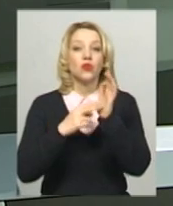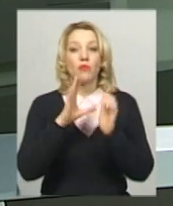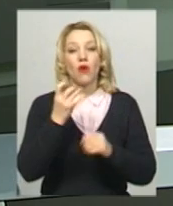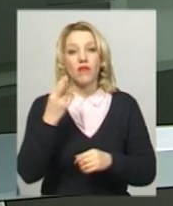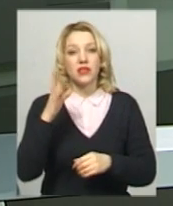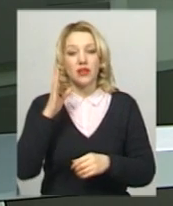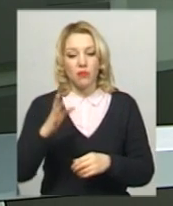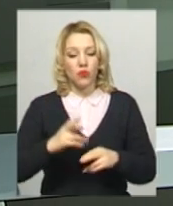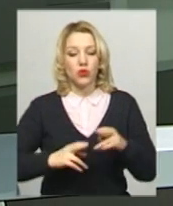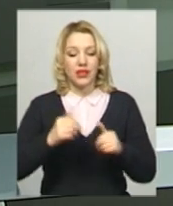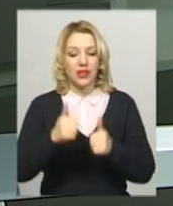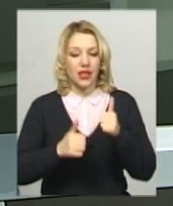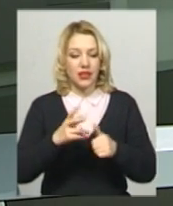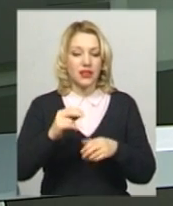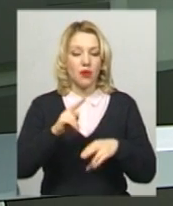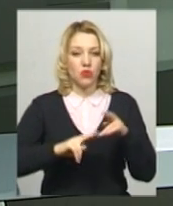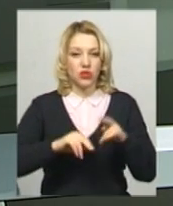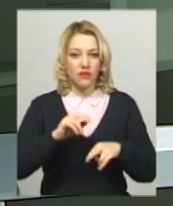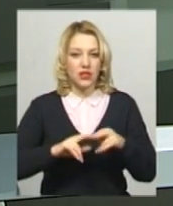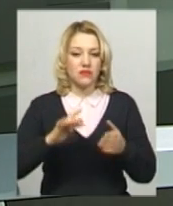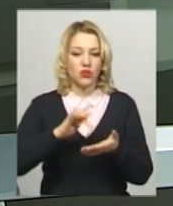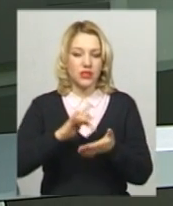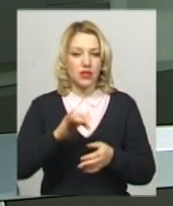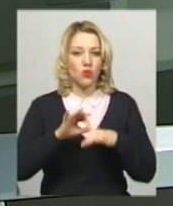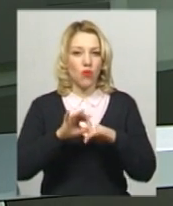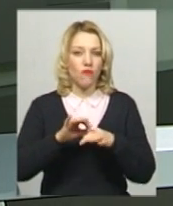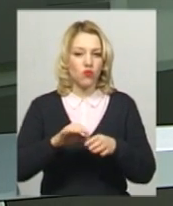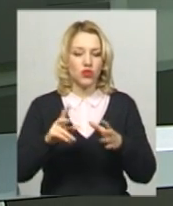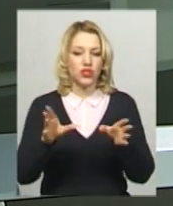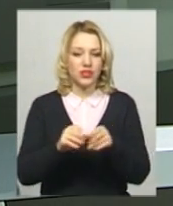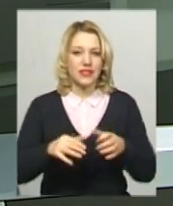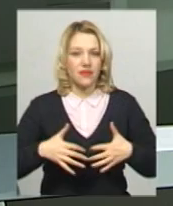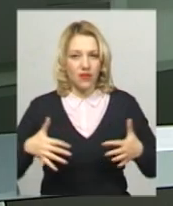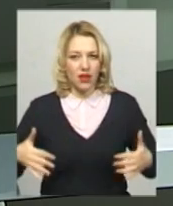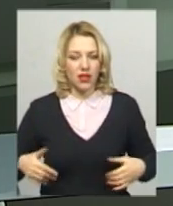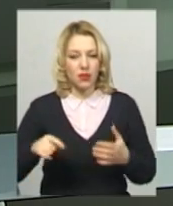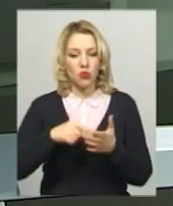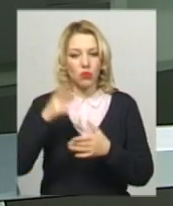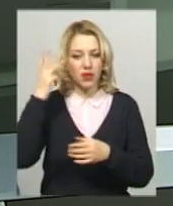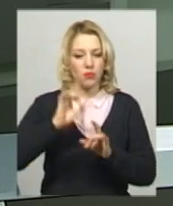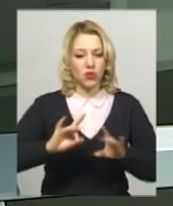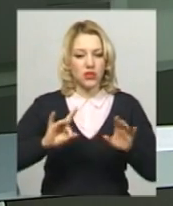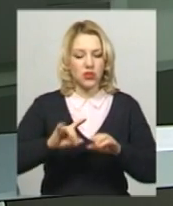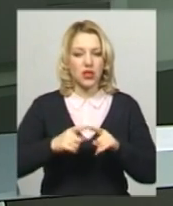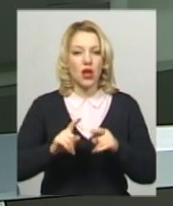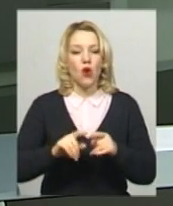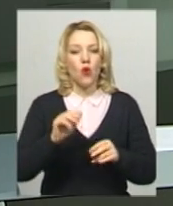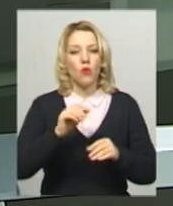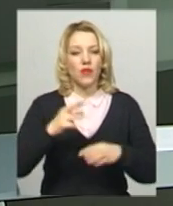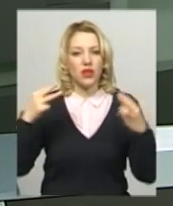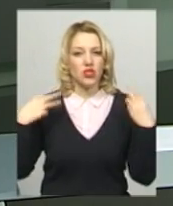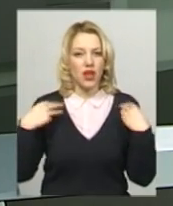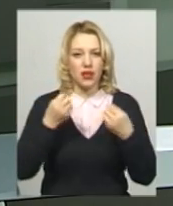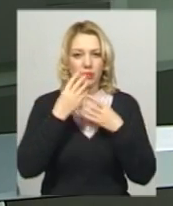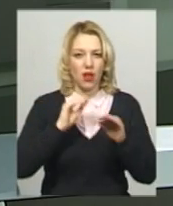тендер на будівництво центру поводження з тваринами в Хмельницькому. Про це розповіла начальник відділу благоустрою міста управління житлово-комунального